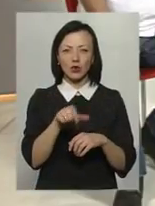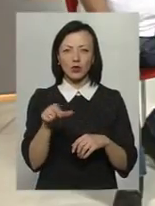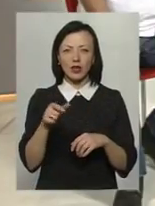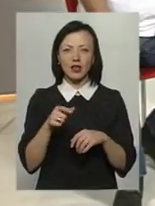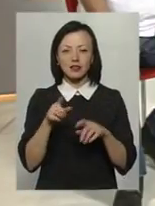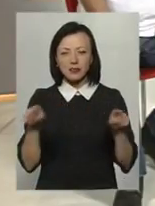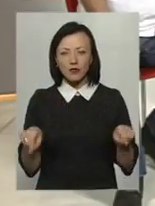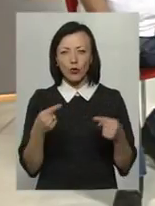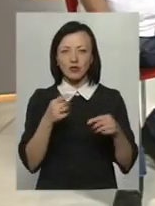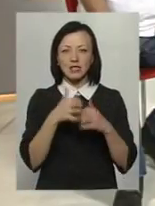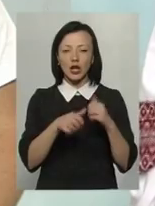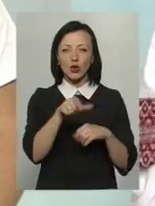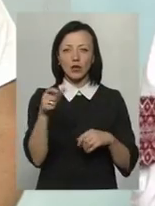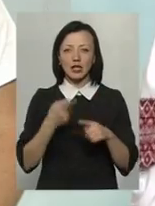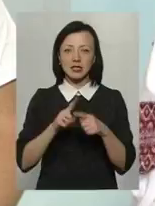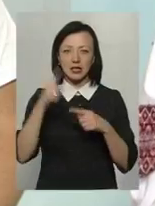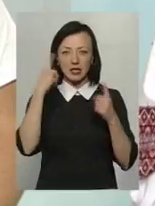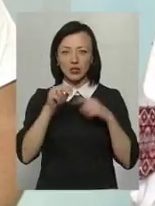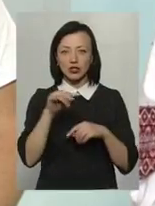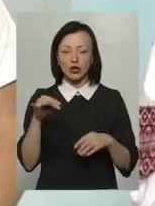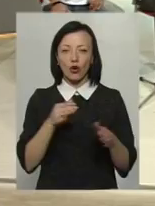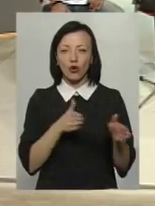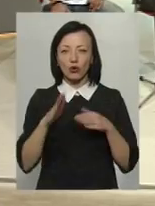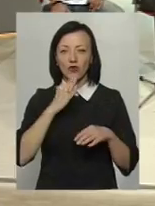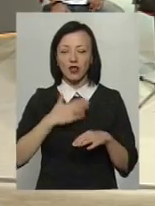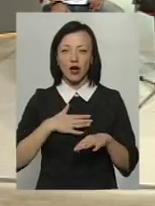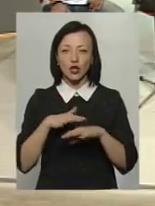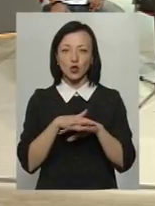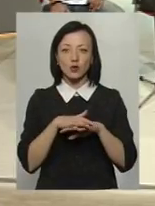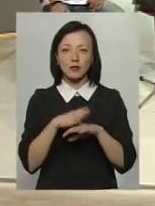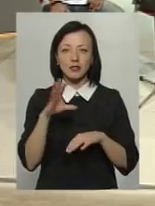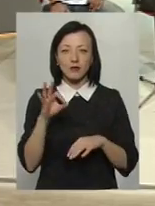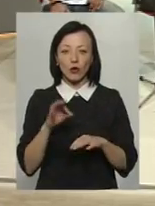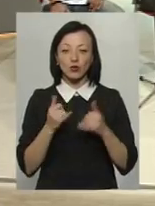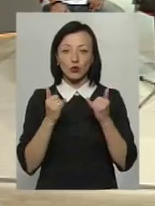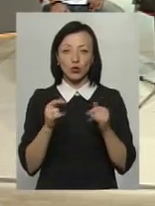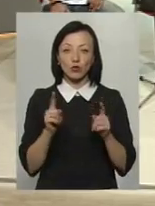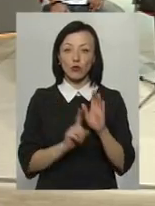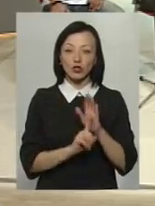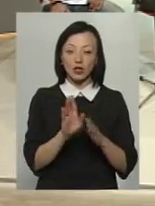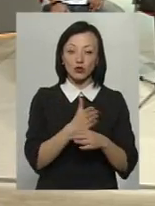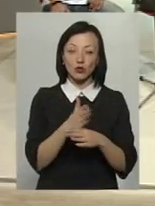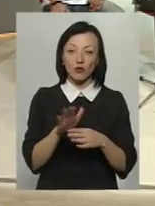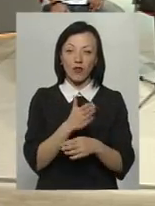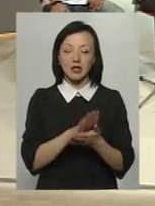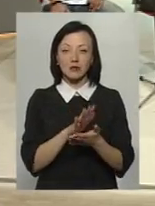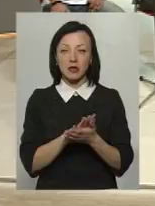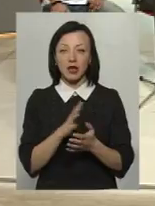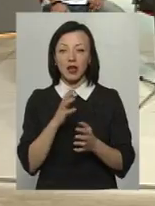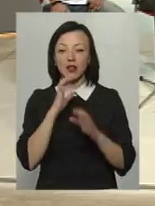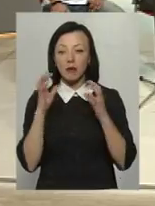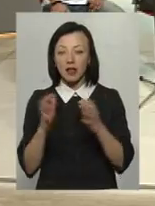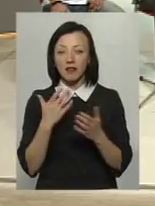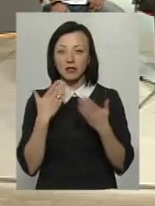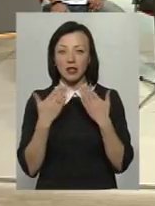ідеї? Чи готове наше суспільство до того, аби почати сортувати сміття, двойливо